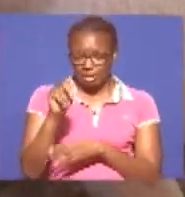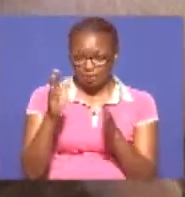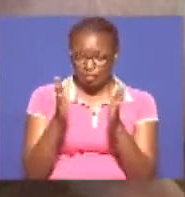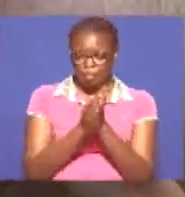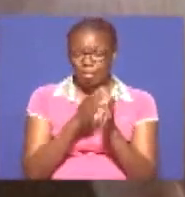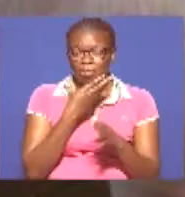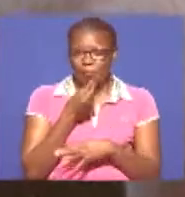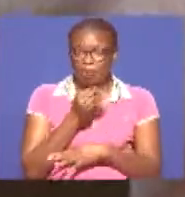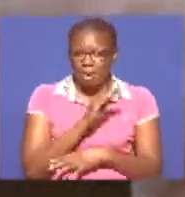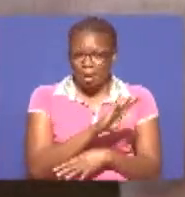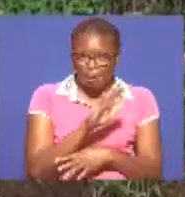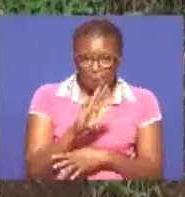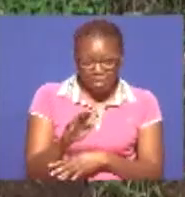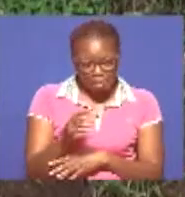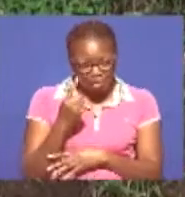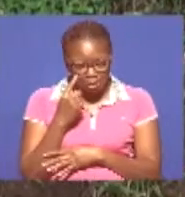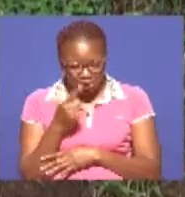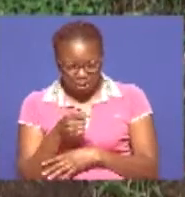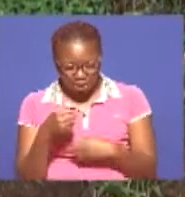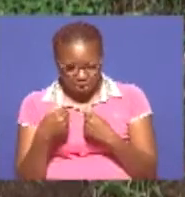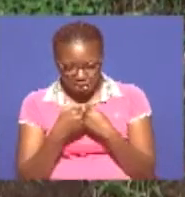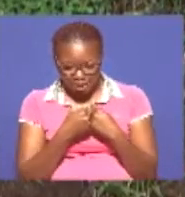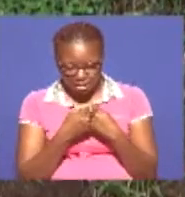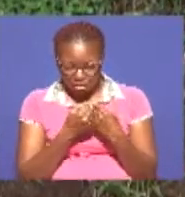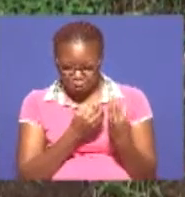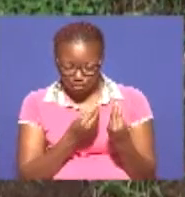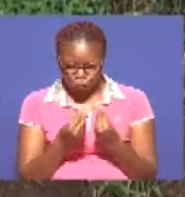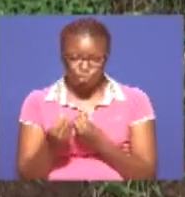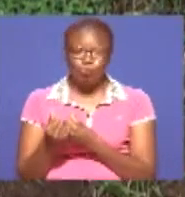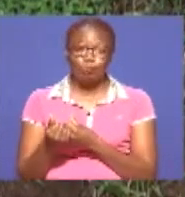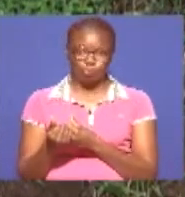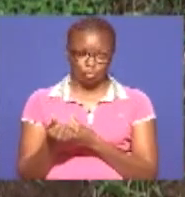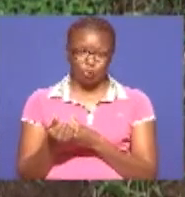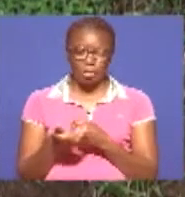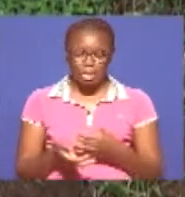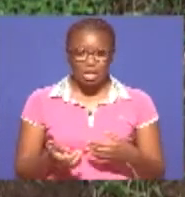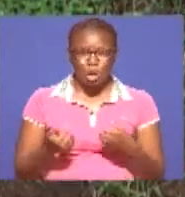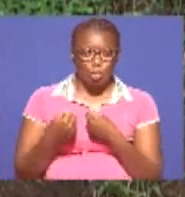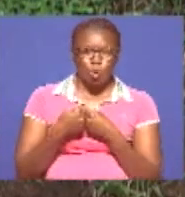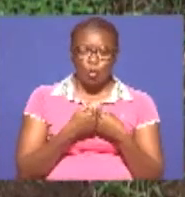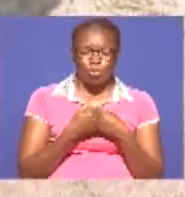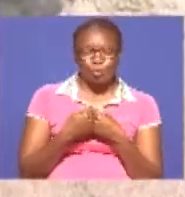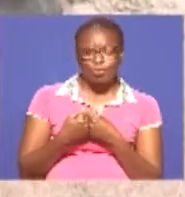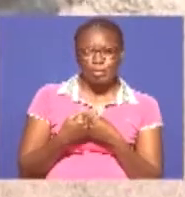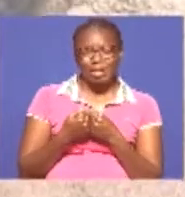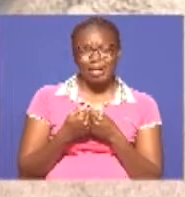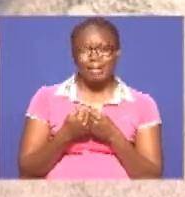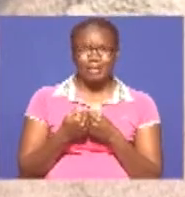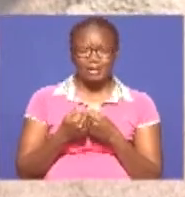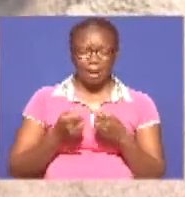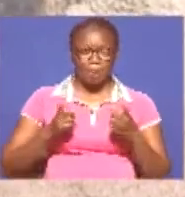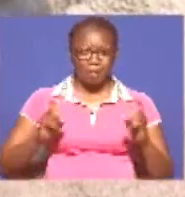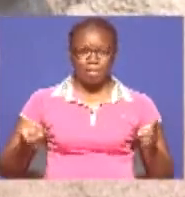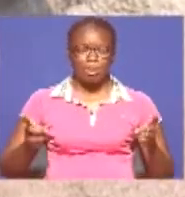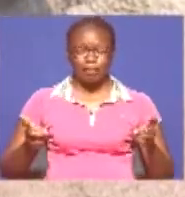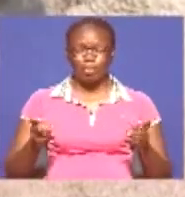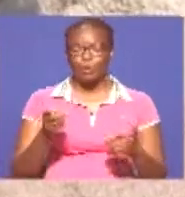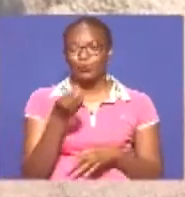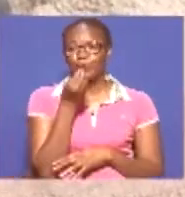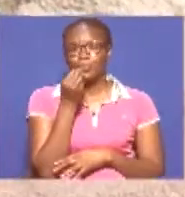kuzitatua Pegine kwa sahi ni anze na changamoto ya chakula Kwa sababu chakula bei zimepanda